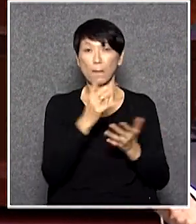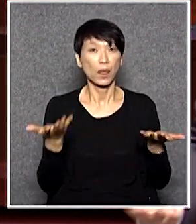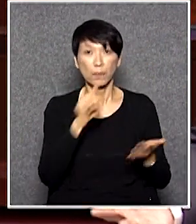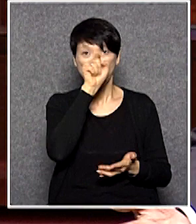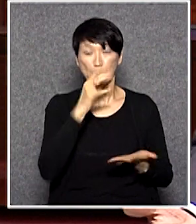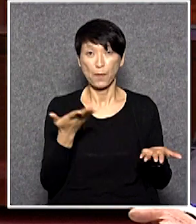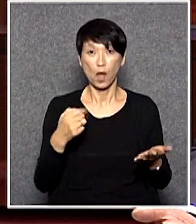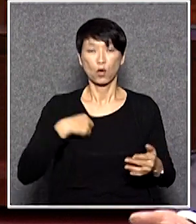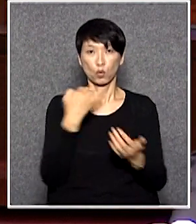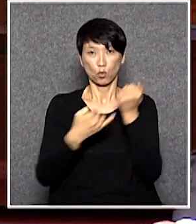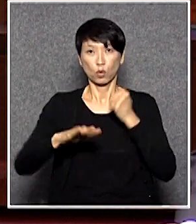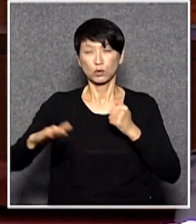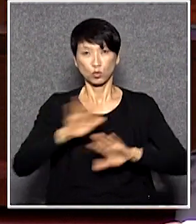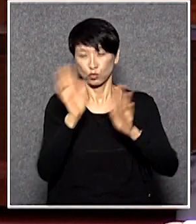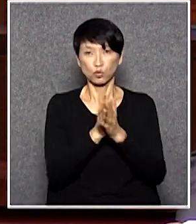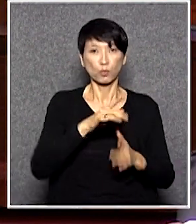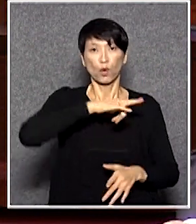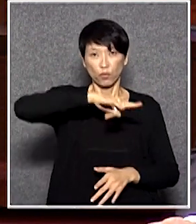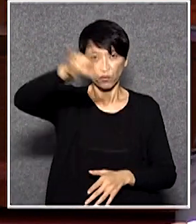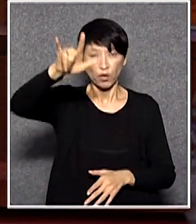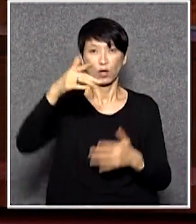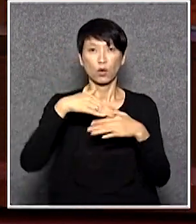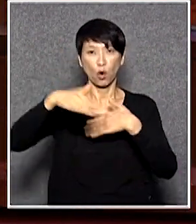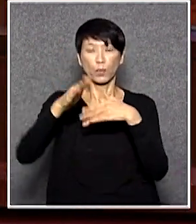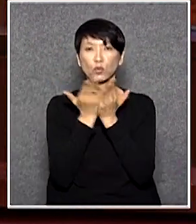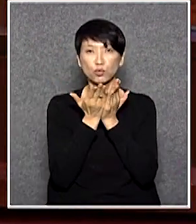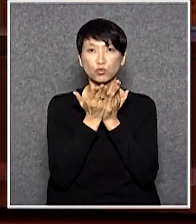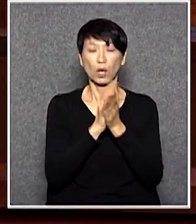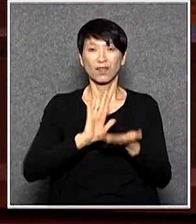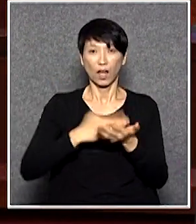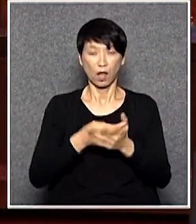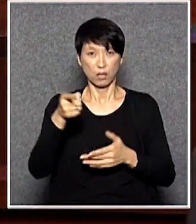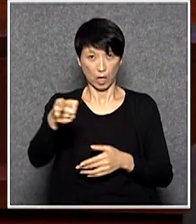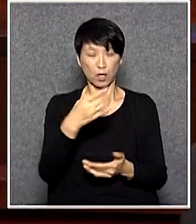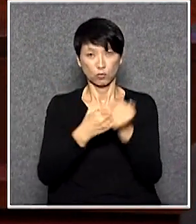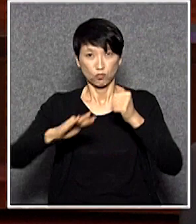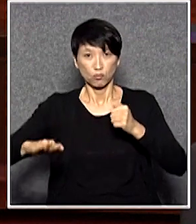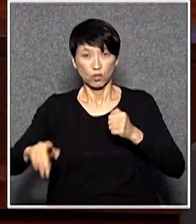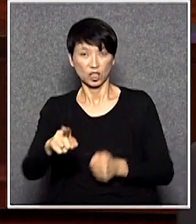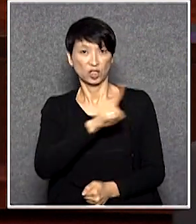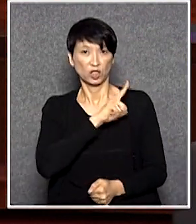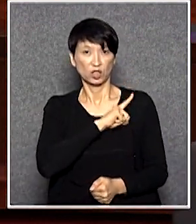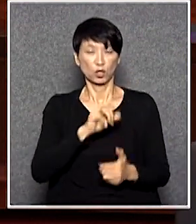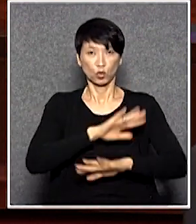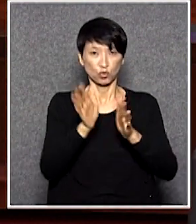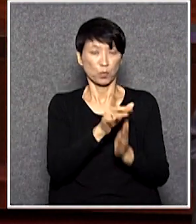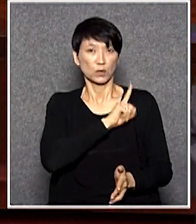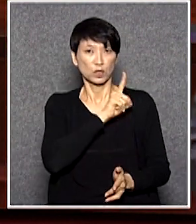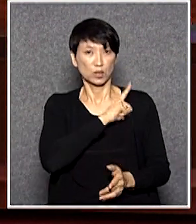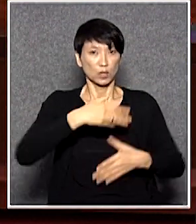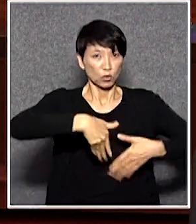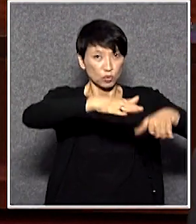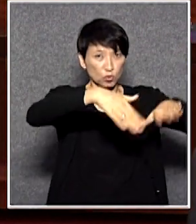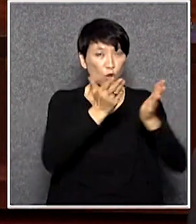我的兒子全部去外國讀書有什麼問題是吧那你不要叫人家喂這頭你送了那些兒子女去外國讀書